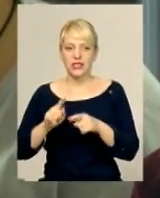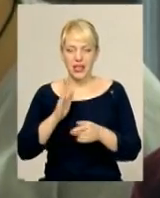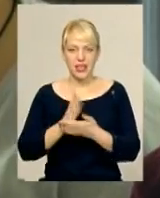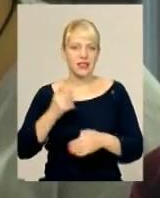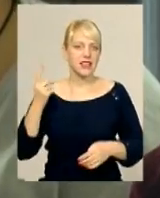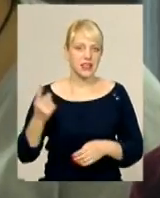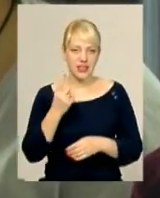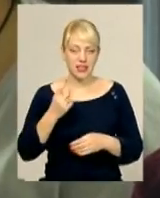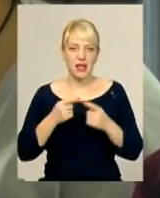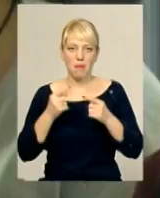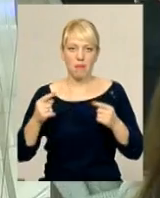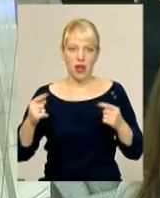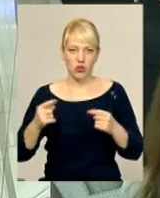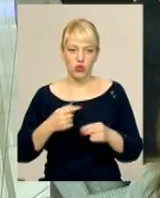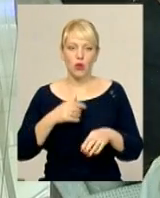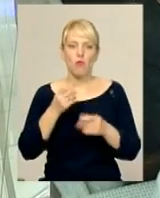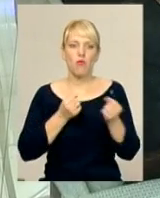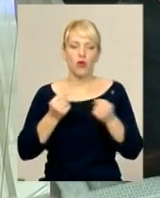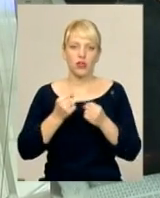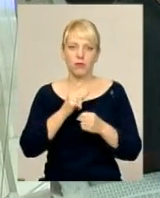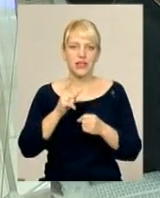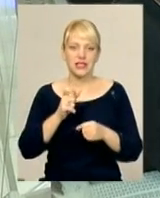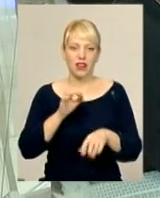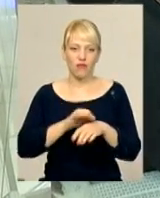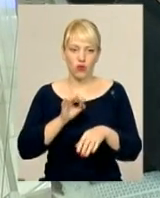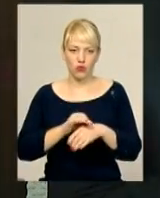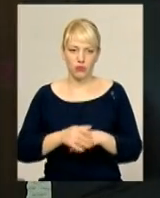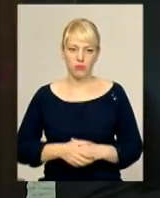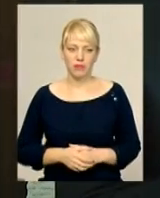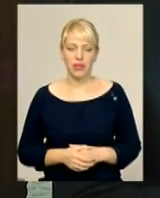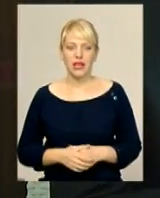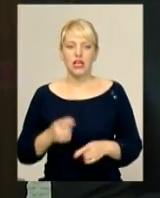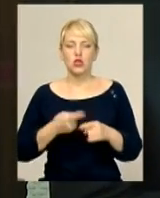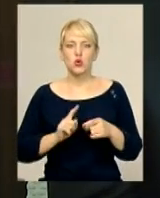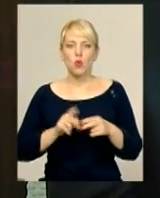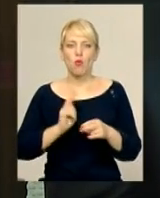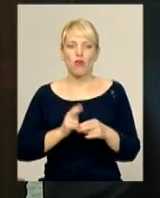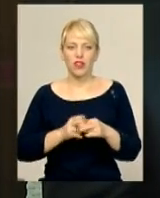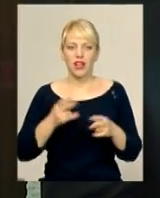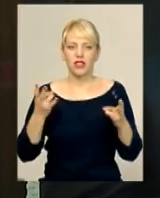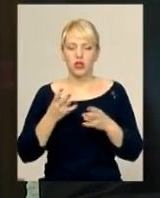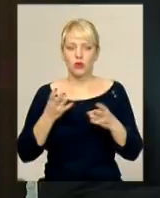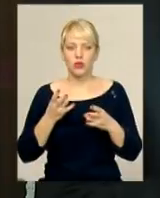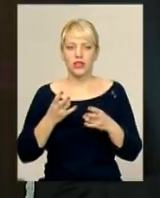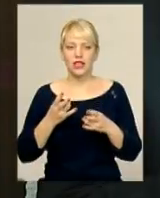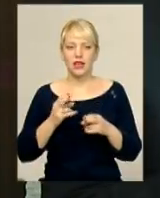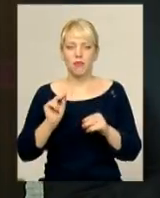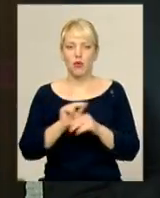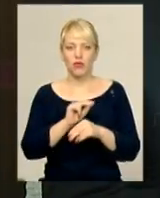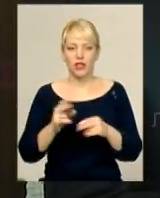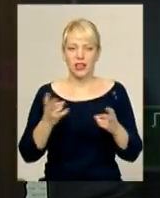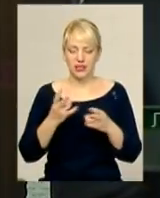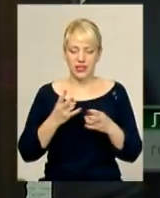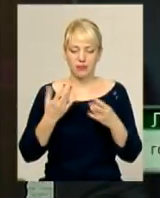хворобою. Проте загальновідома істина рідко стимулює до дії, зізнаються медики. Цю профілактику треба спускатися, як я був на